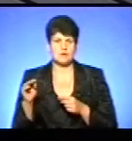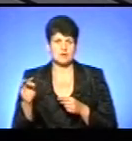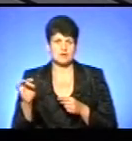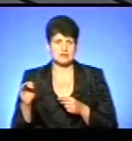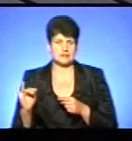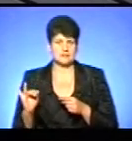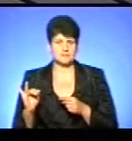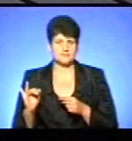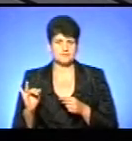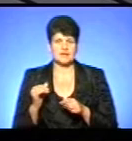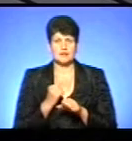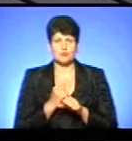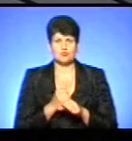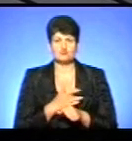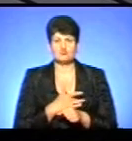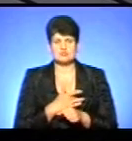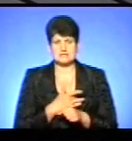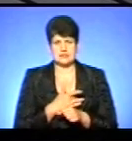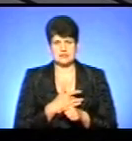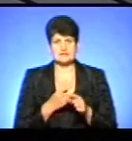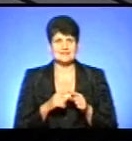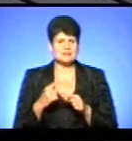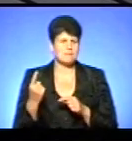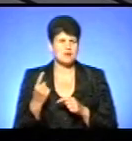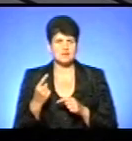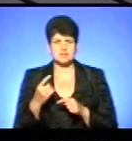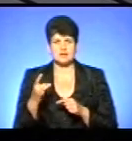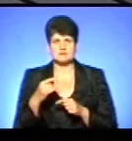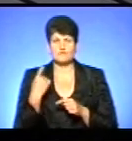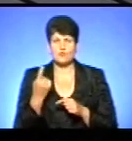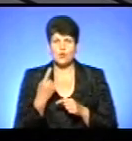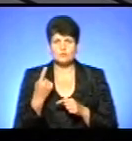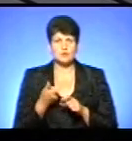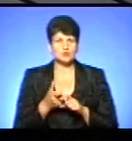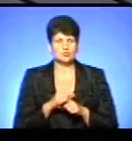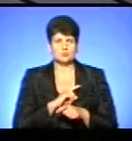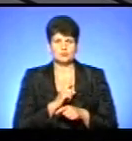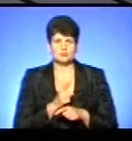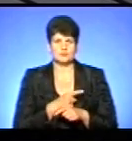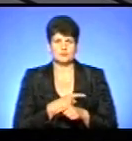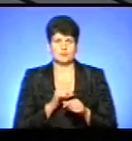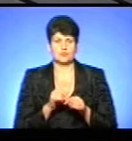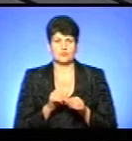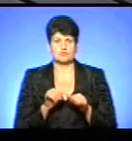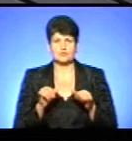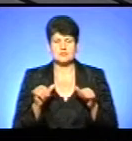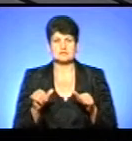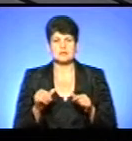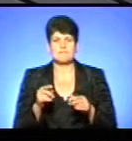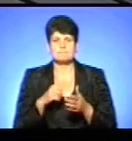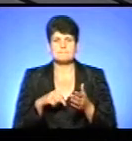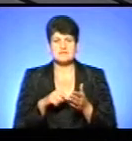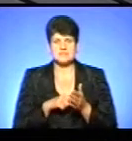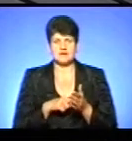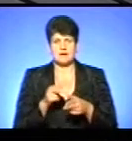робочому серці, це вперше в області, і дуже потужно рухається друга міська лікарня, також у напрямку